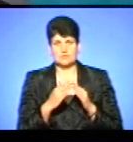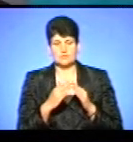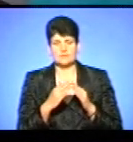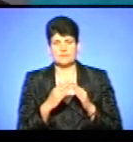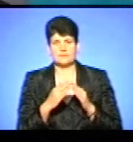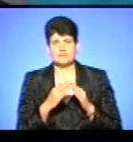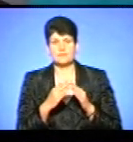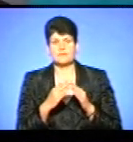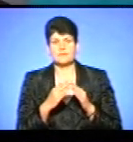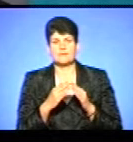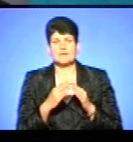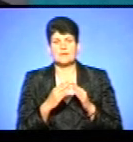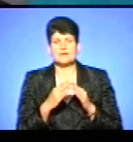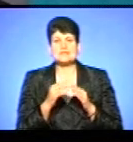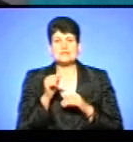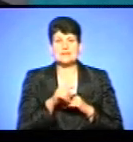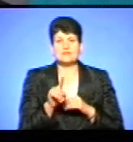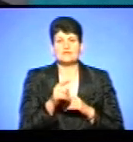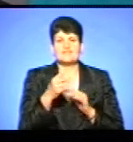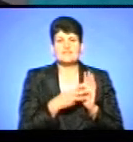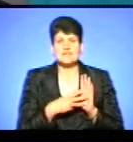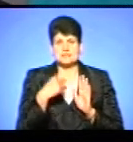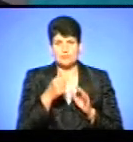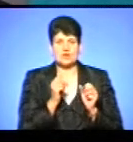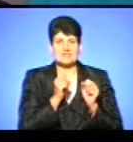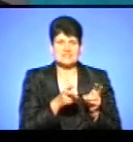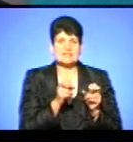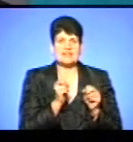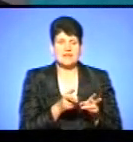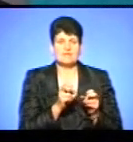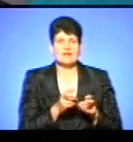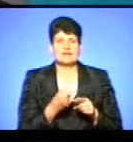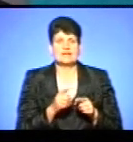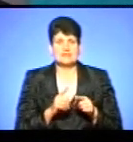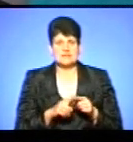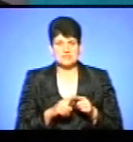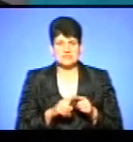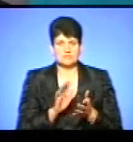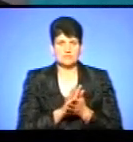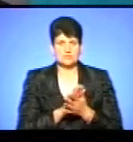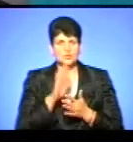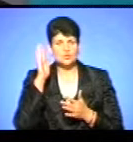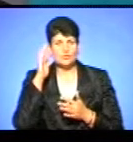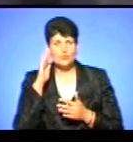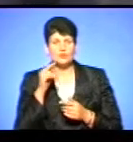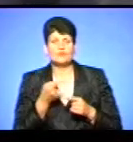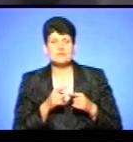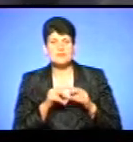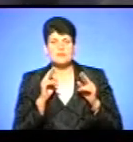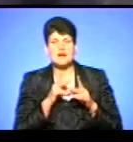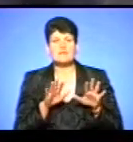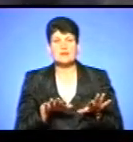одному будинку, скажімо так, за те, що вони 8 років зливали всі ці побутові відходи в несанкціоноване місце.